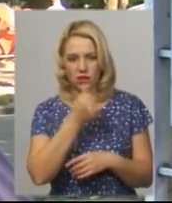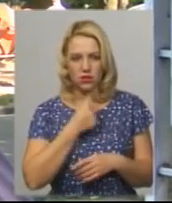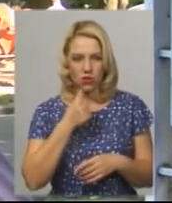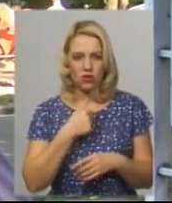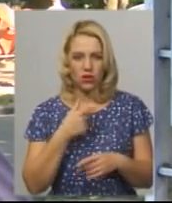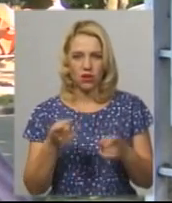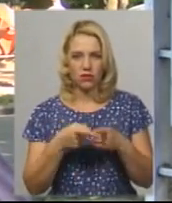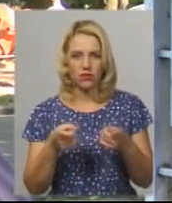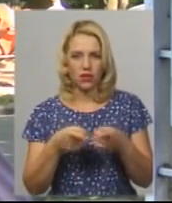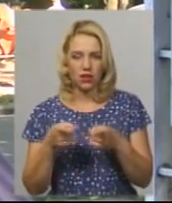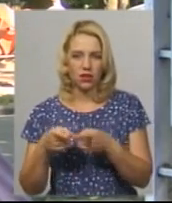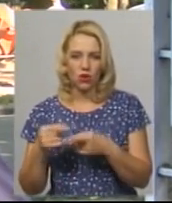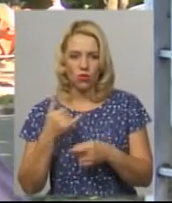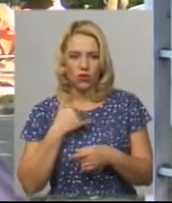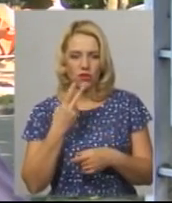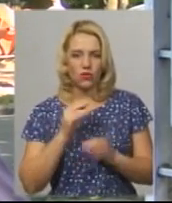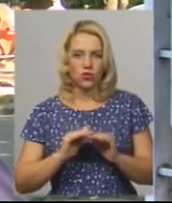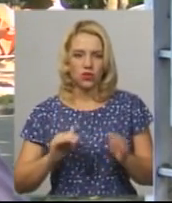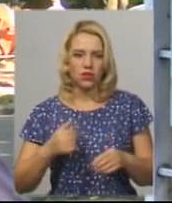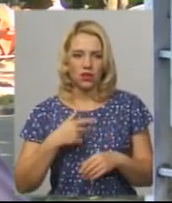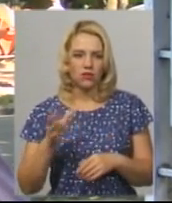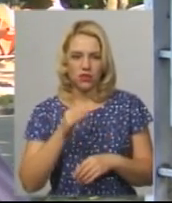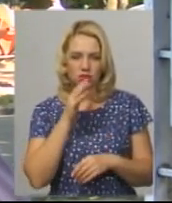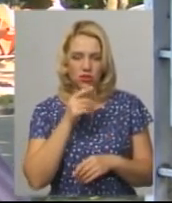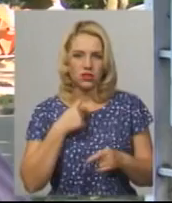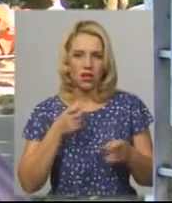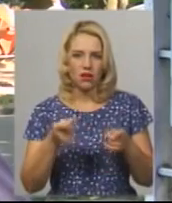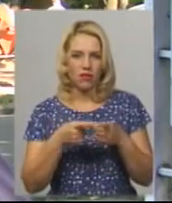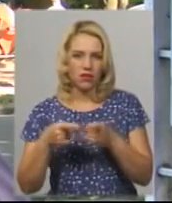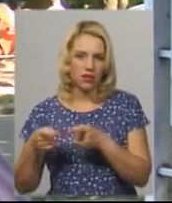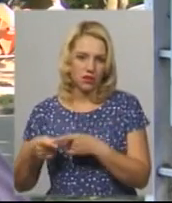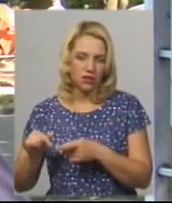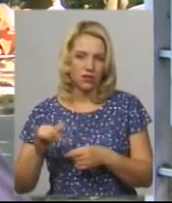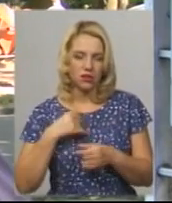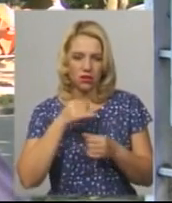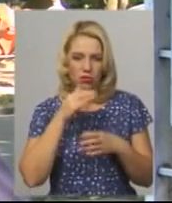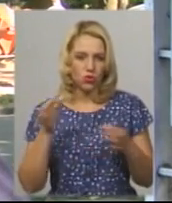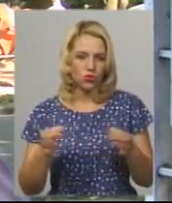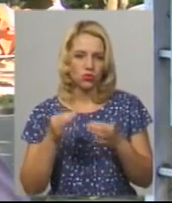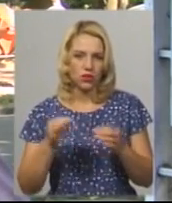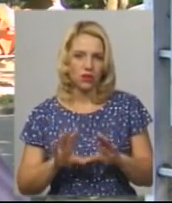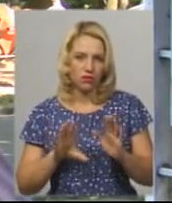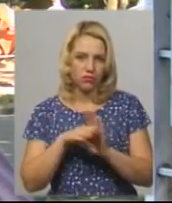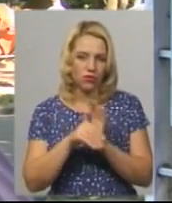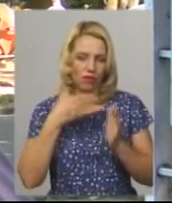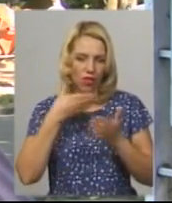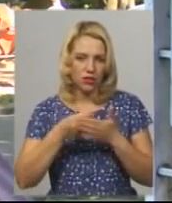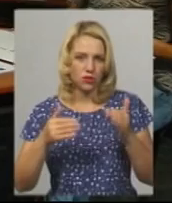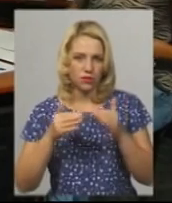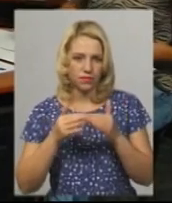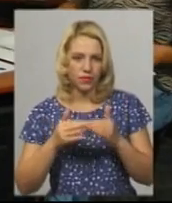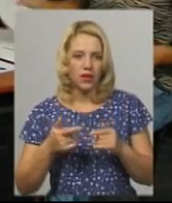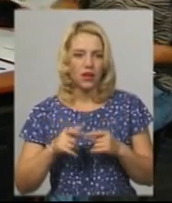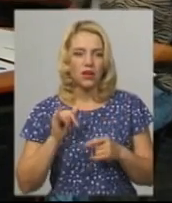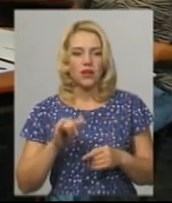знімаю квартиру, в мене двоє дітей, 12 років я на зйомну квартиру, тобто не можу ніяк свою власність отримати.